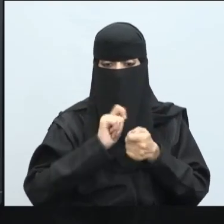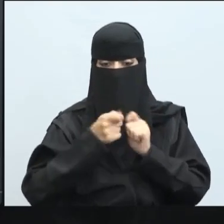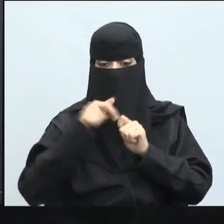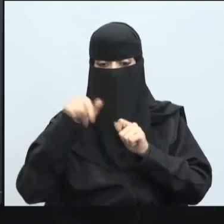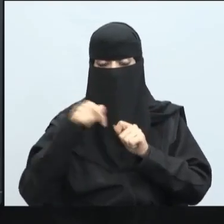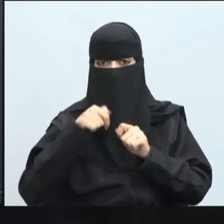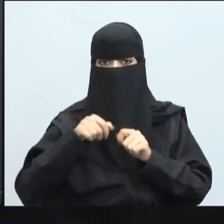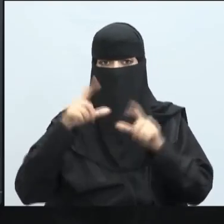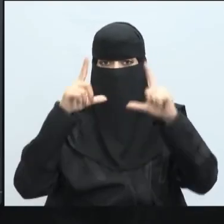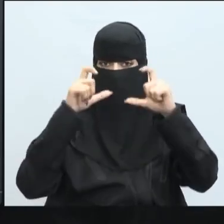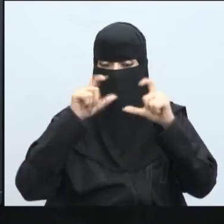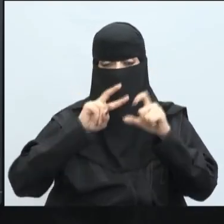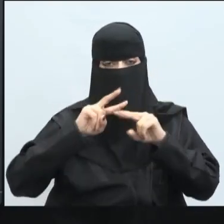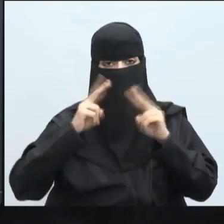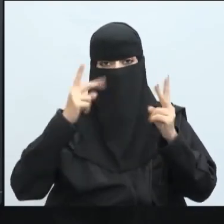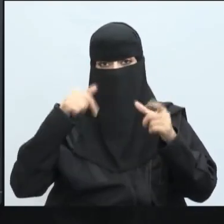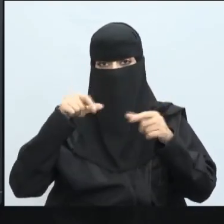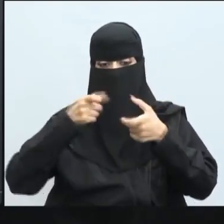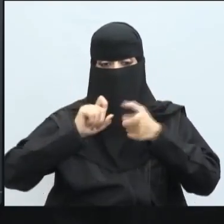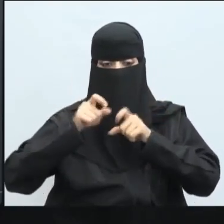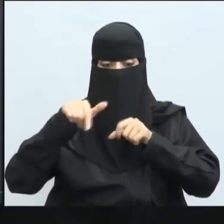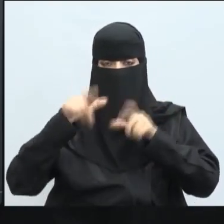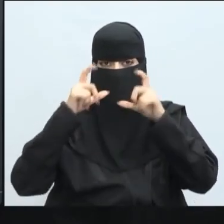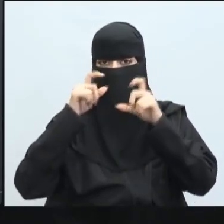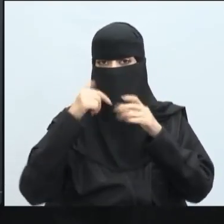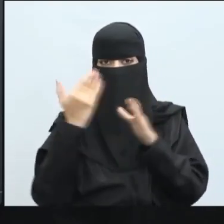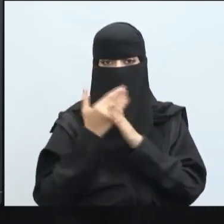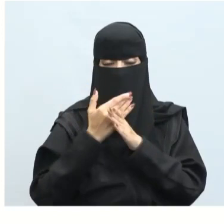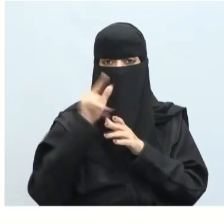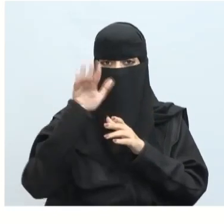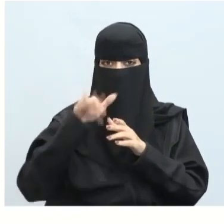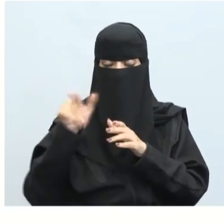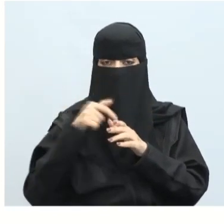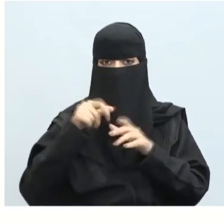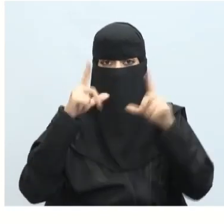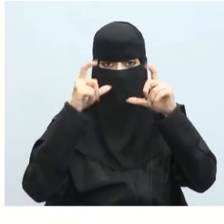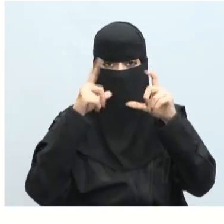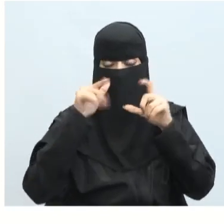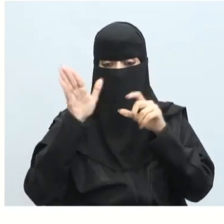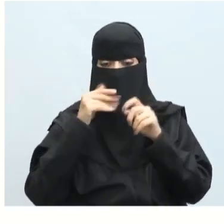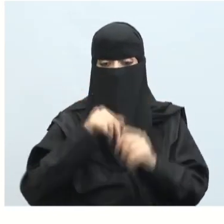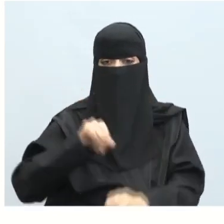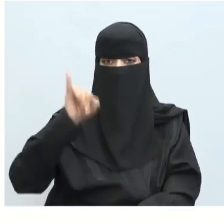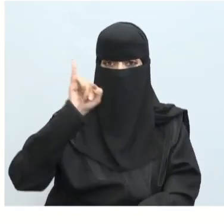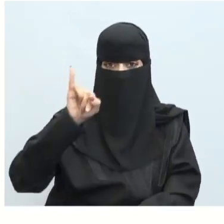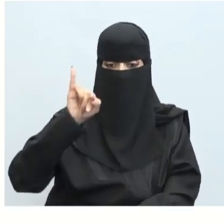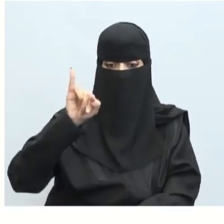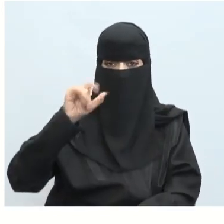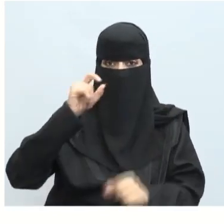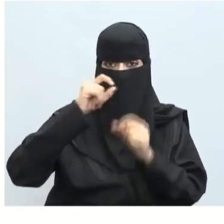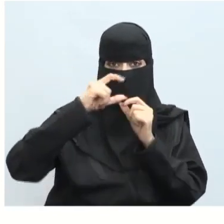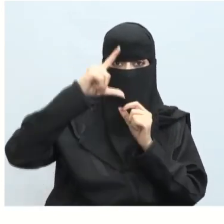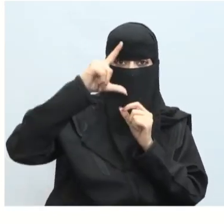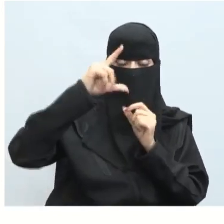تسمية Image هنا تختلف عن المكون Image السبب أنه في المكون Image لدينا Eye Capital